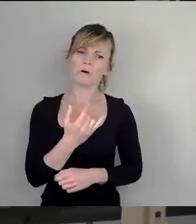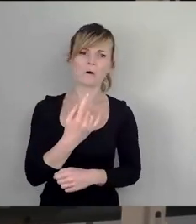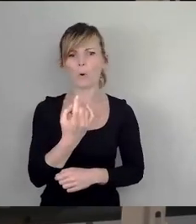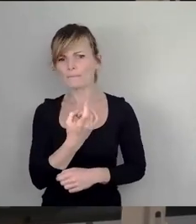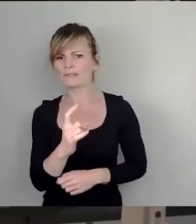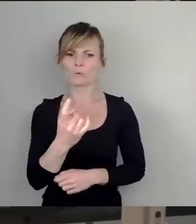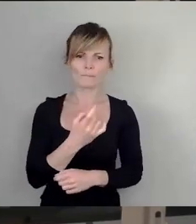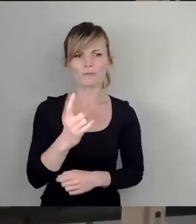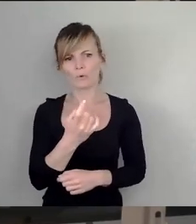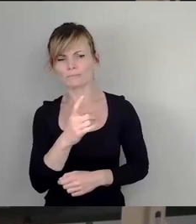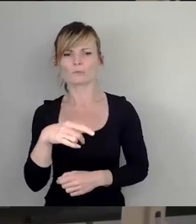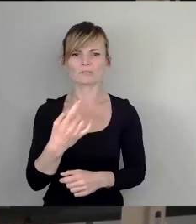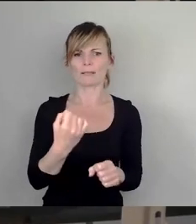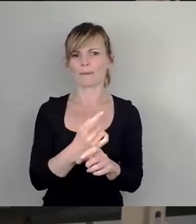wir es nicht.